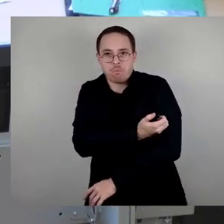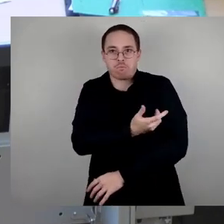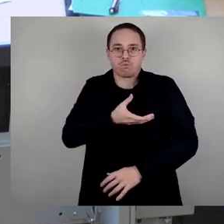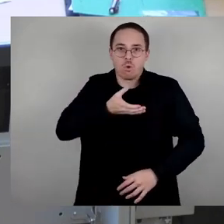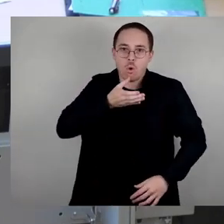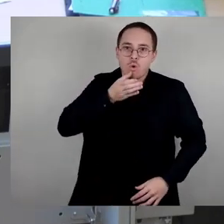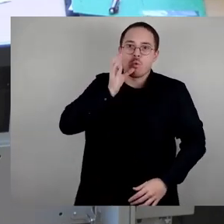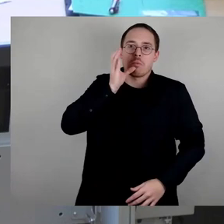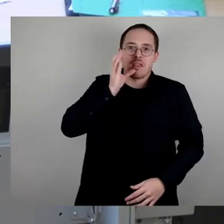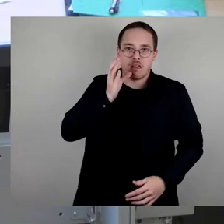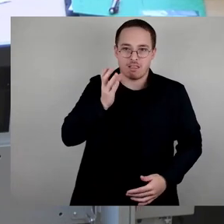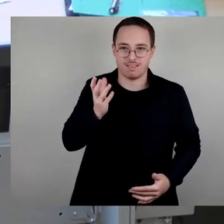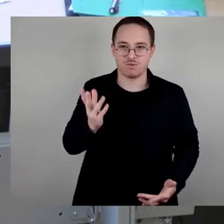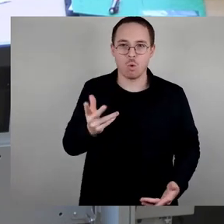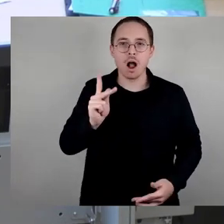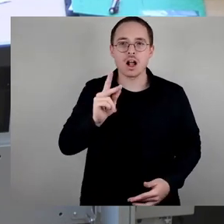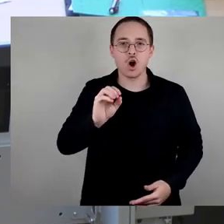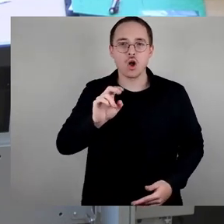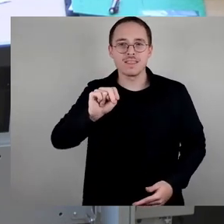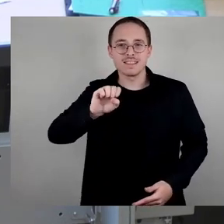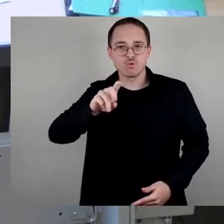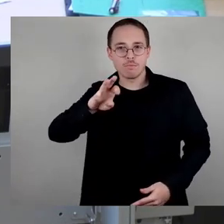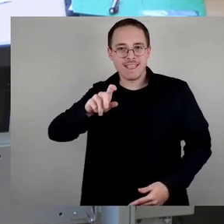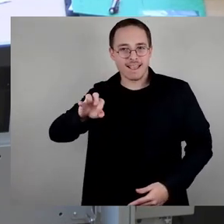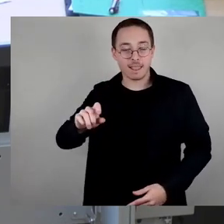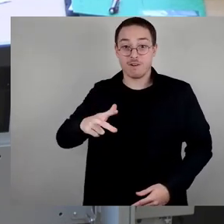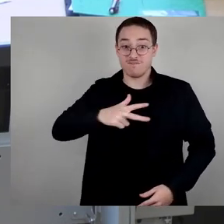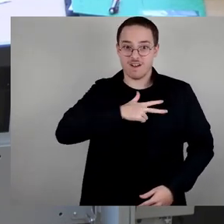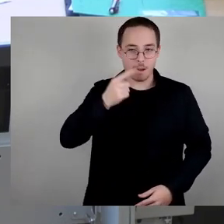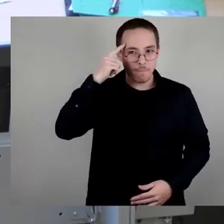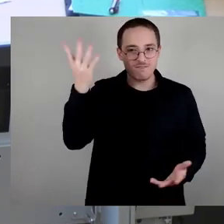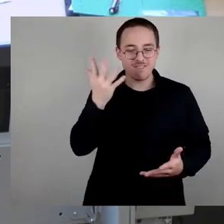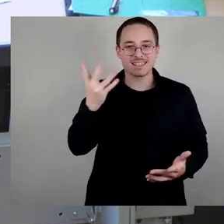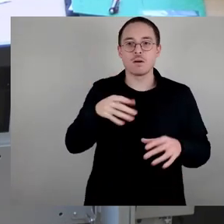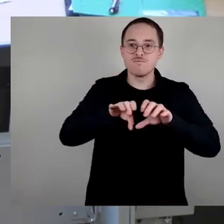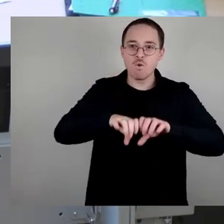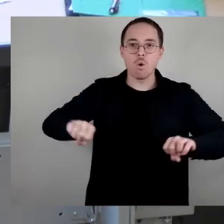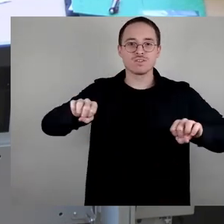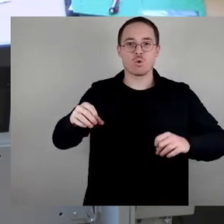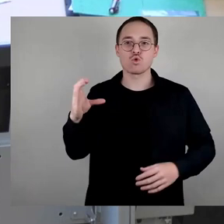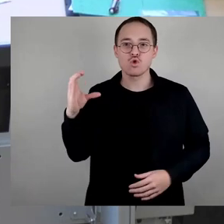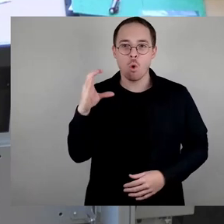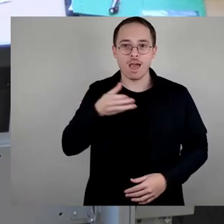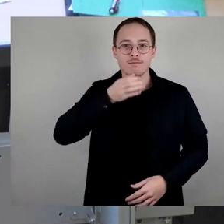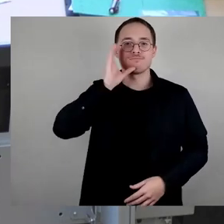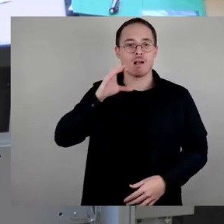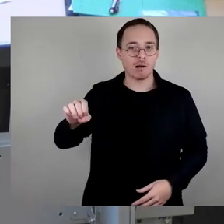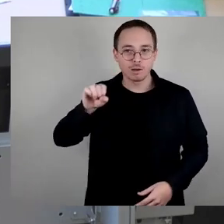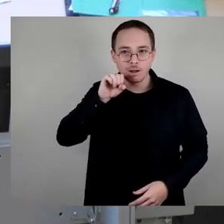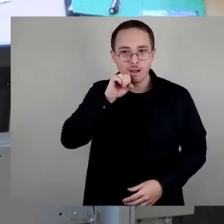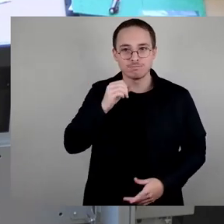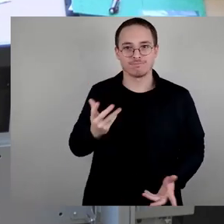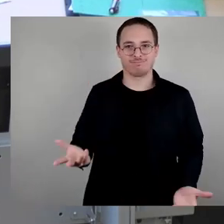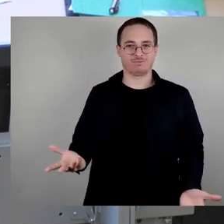Bockwurst und Cola gemeint. Es ist nun aus meiner Sicht völlig widersinnig, den Text an der Bank einfach wieder